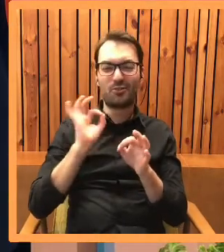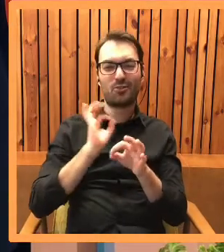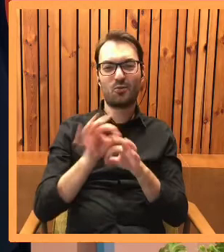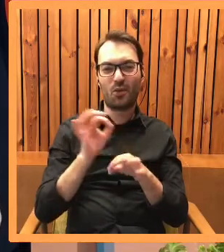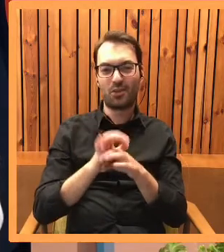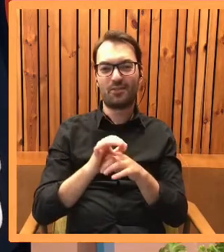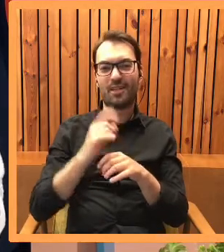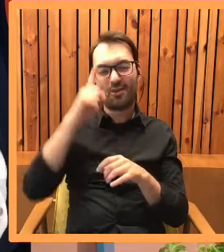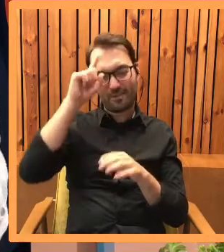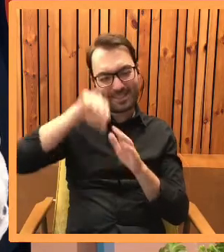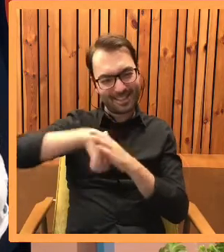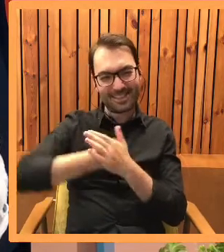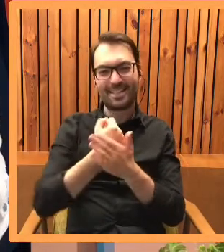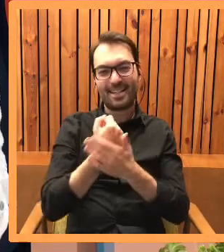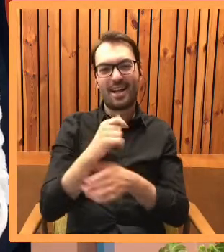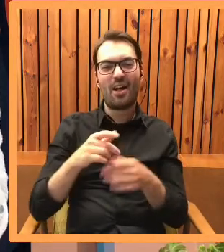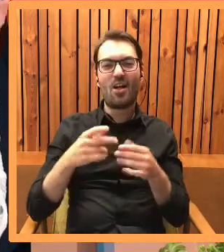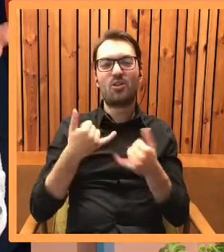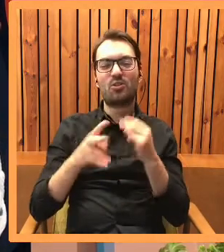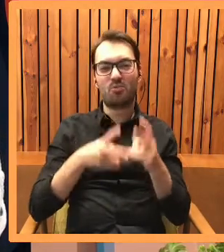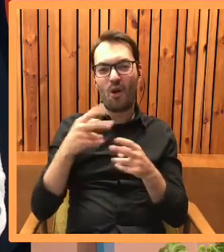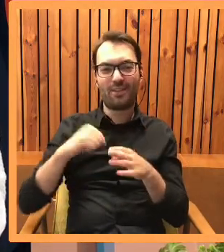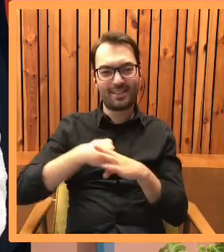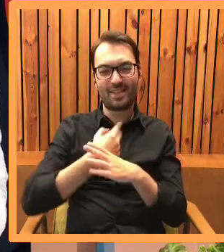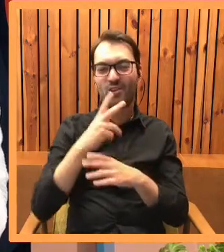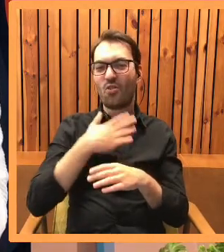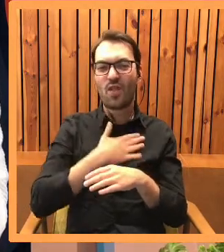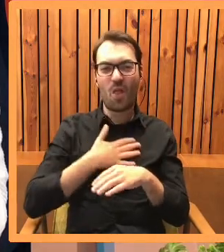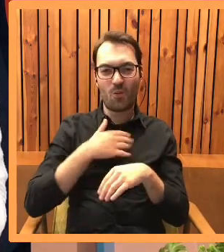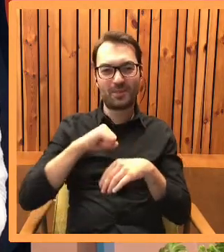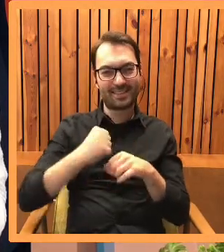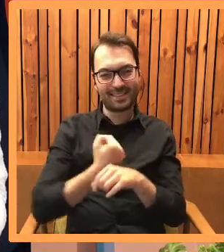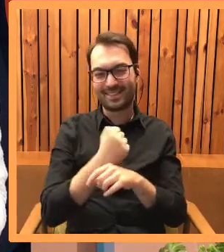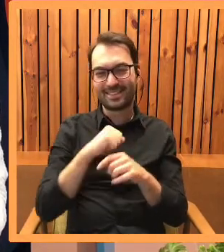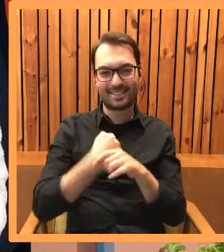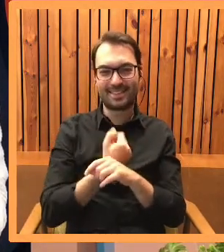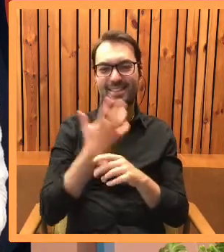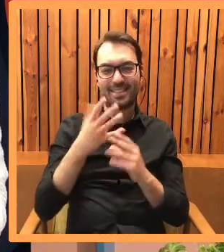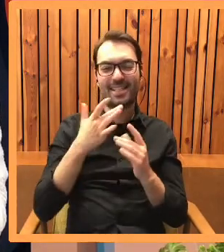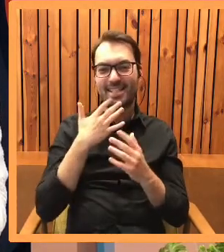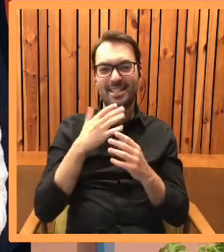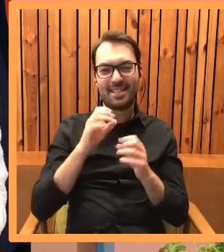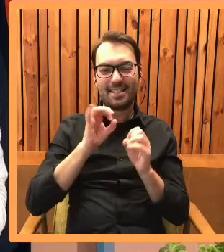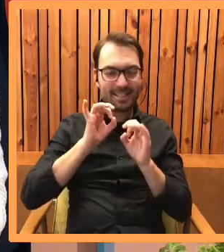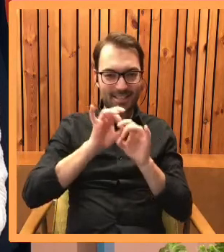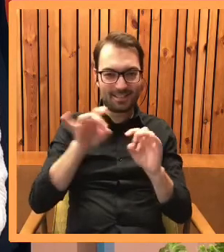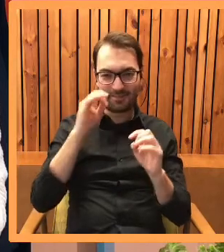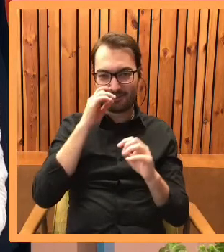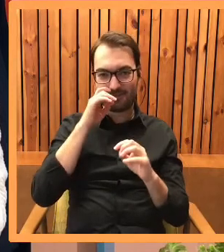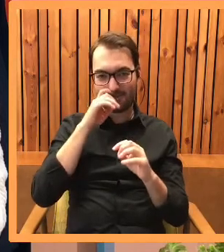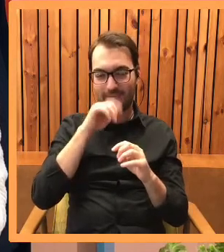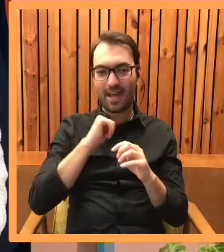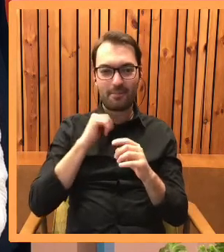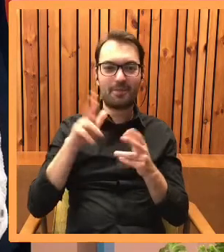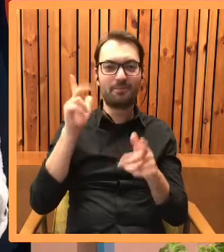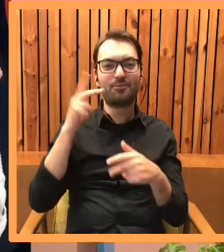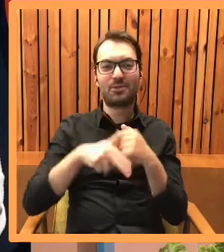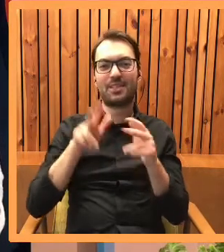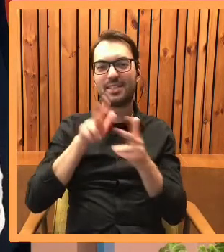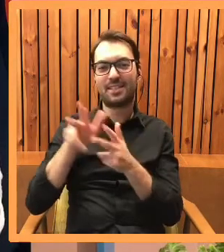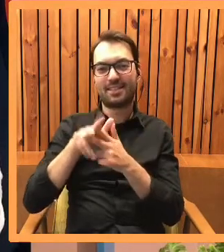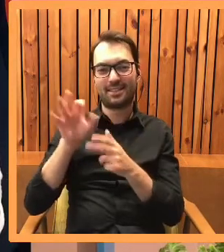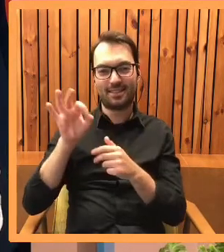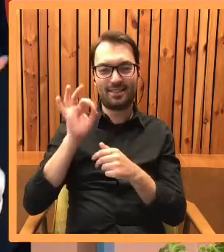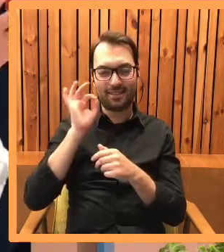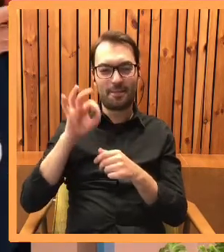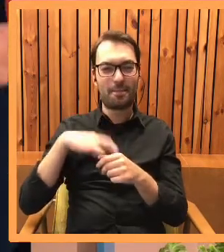obciera się po prostu o nogawkę mężczyzn, których nie lubi, który chce za wszelką cenę odciągnąć od Ali. No to wrócę